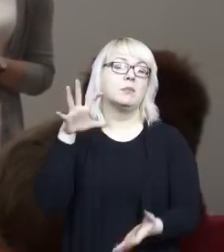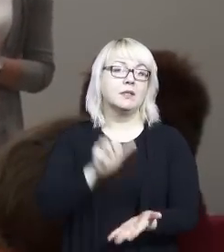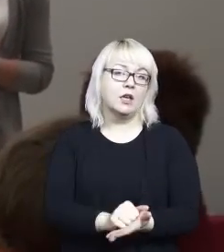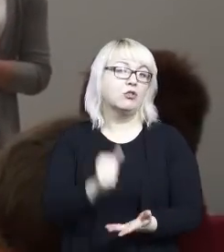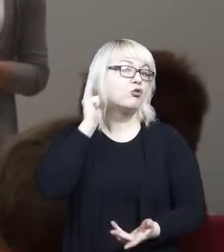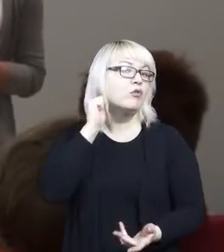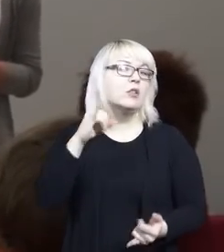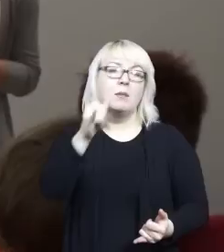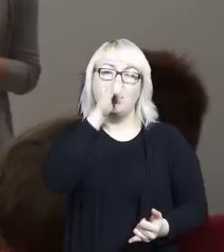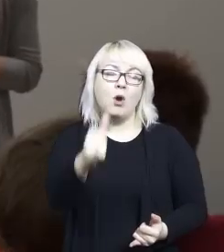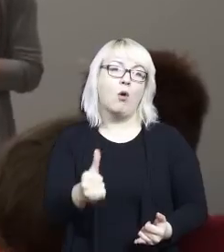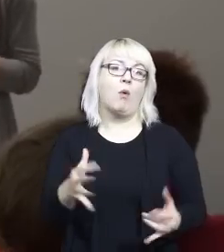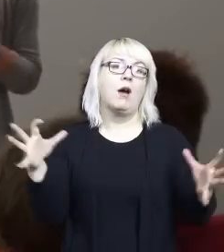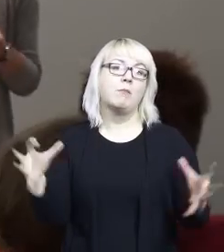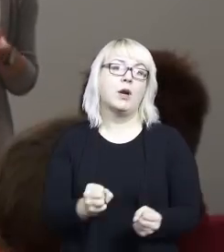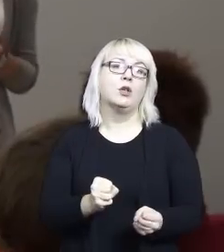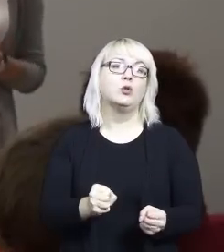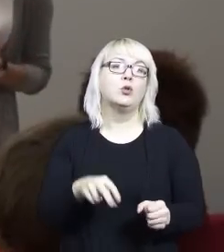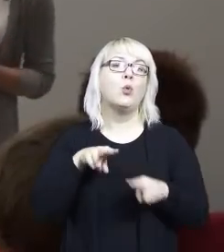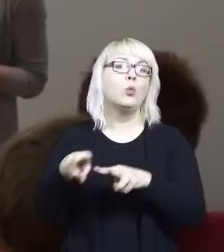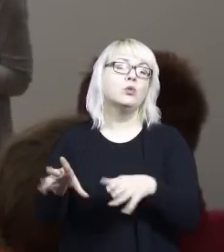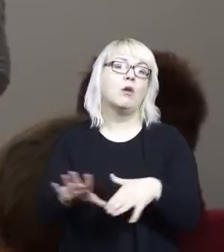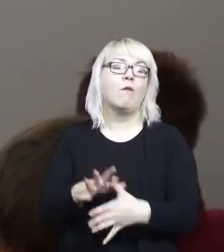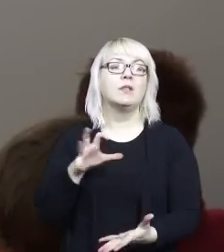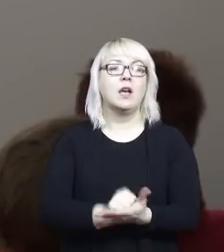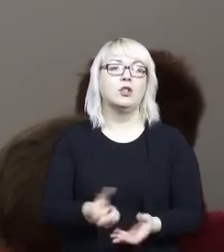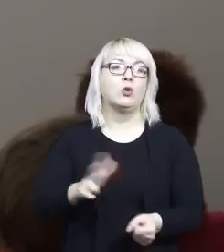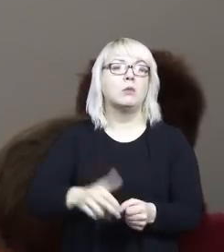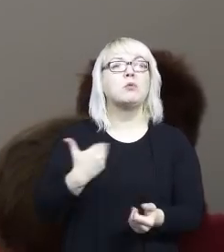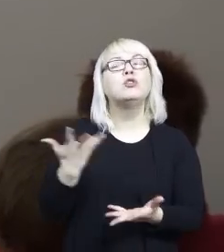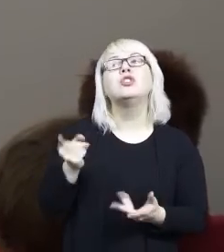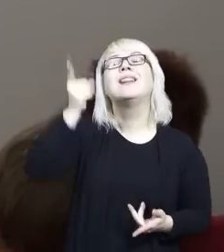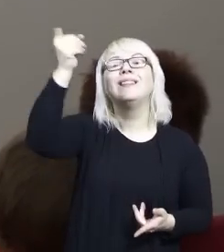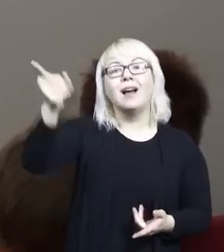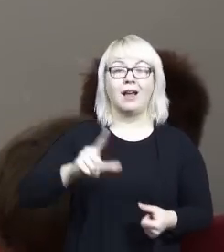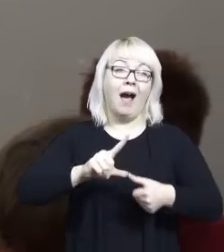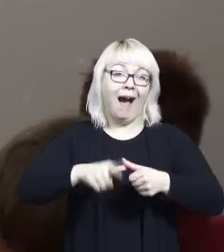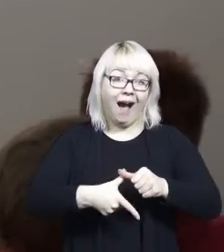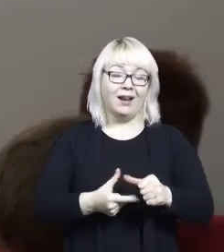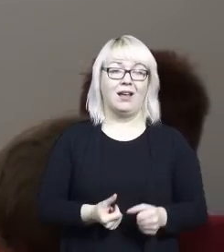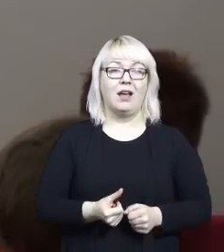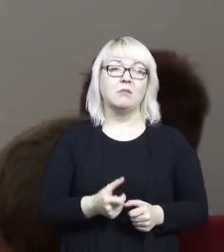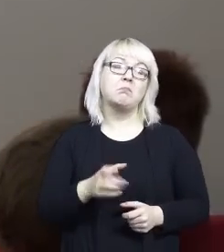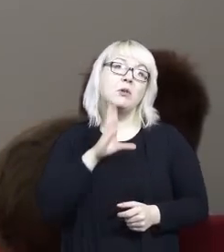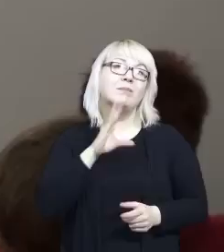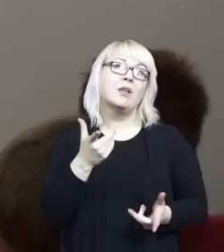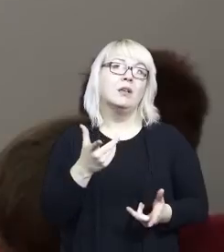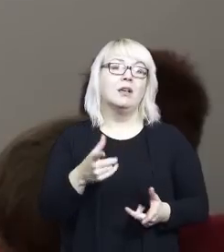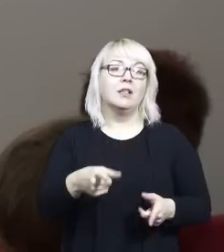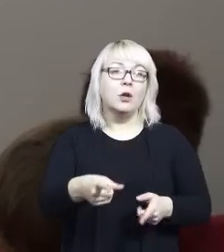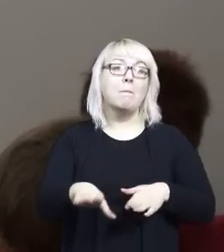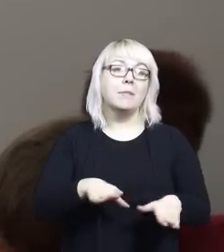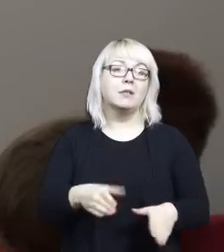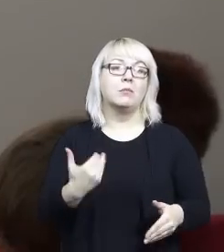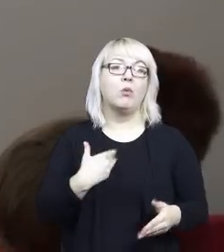Dziewczyna nie mogła tak naprawdę brać udziału w innych zajęciach, które odbywały się gdzieś dalej, ale stworzyła jednak pewien kazus, który na